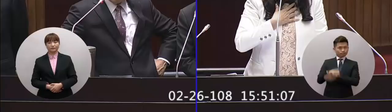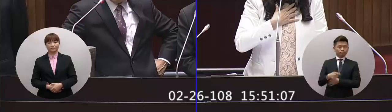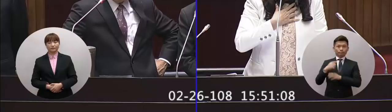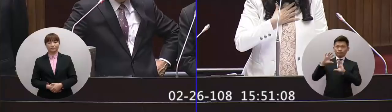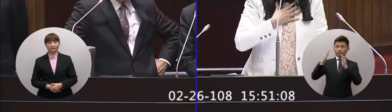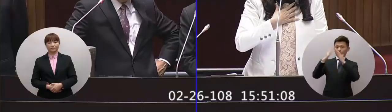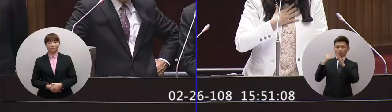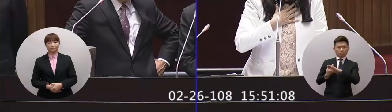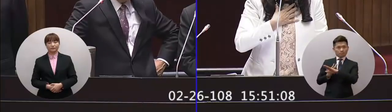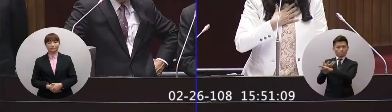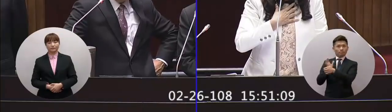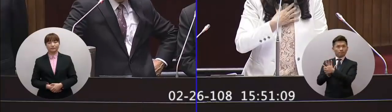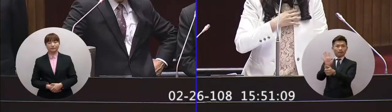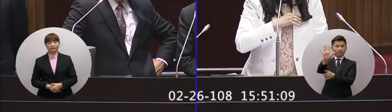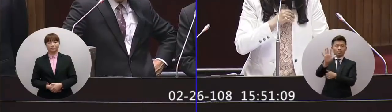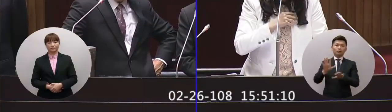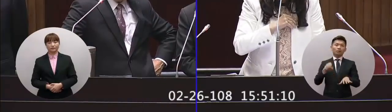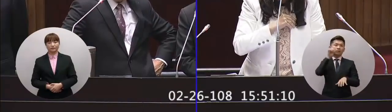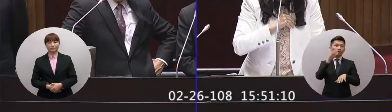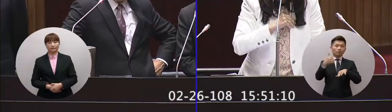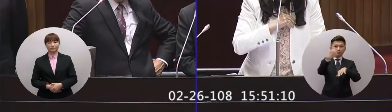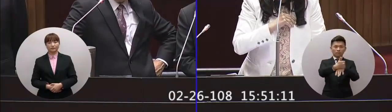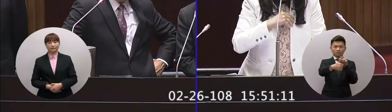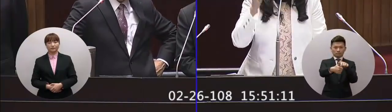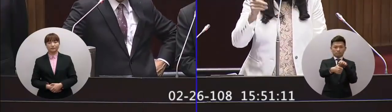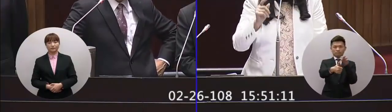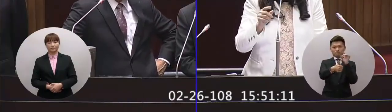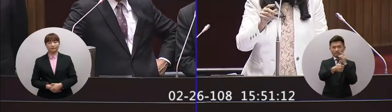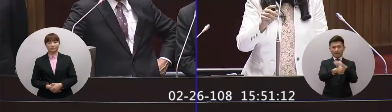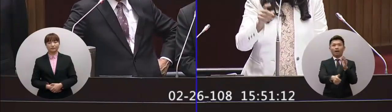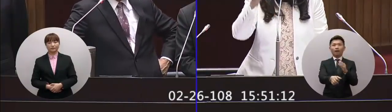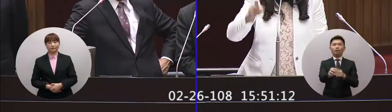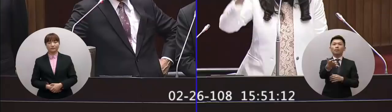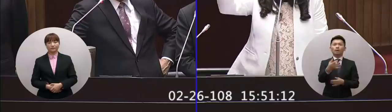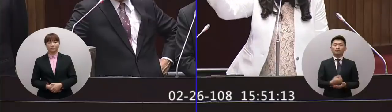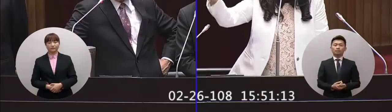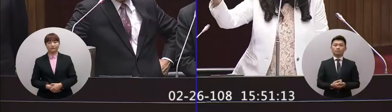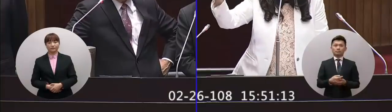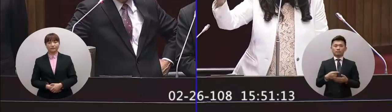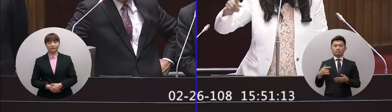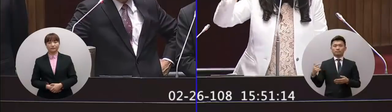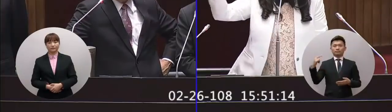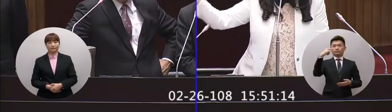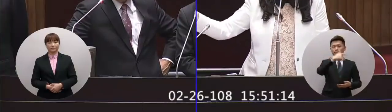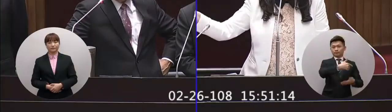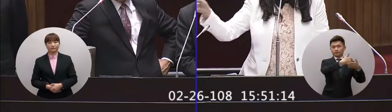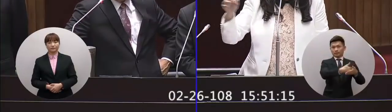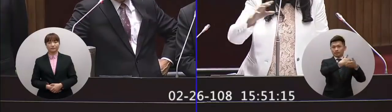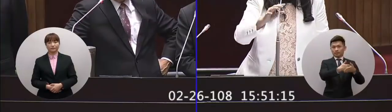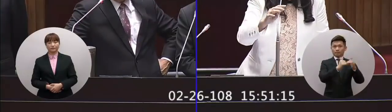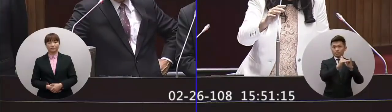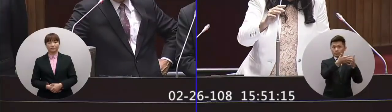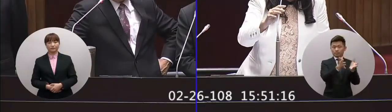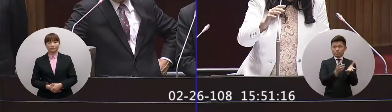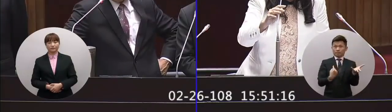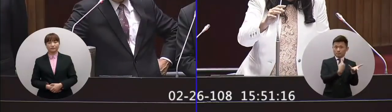國家有功但是現在呢榮譽職人員還會被開除開除的原因是什麼是因為他們去了大陸他們參加了大陸的